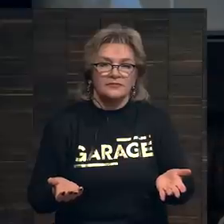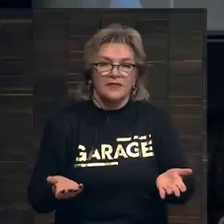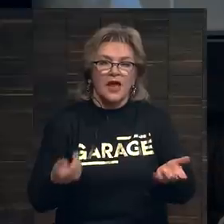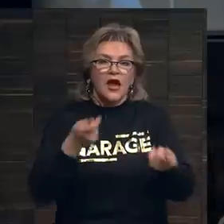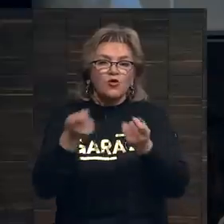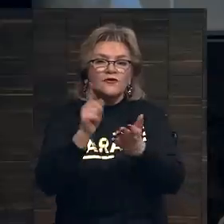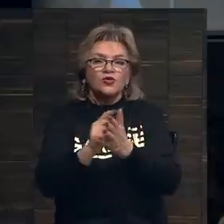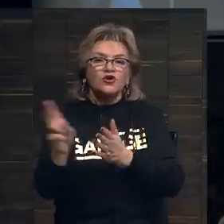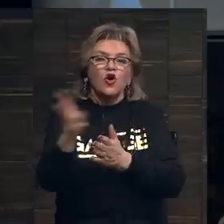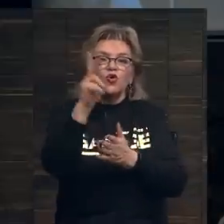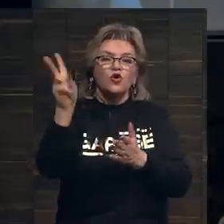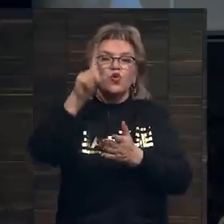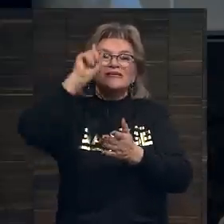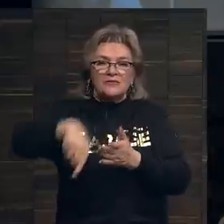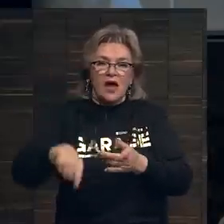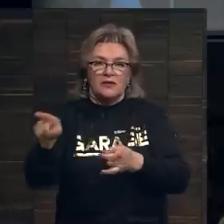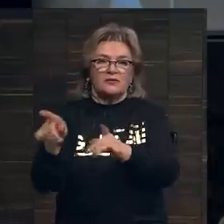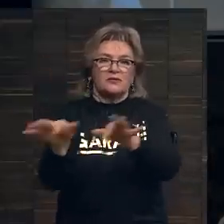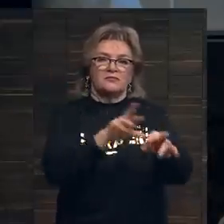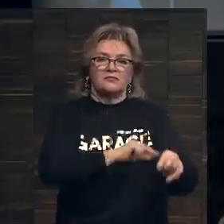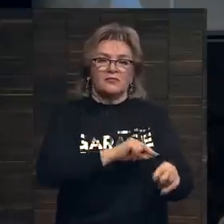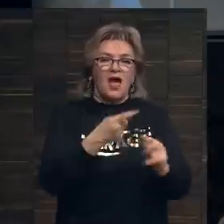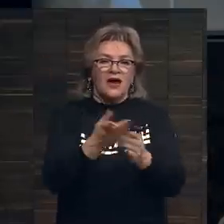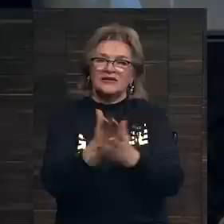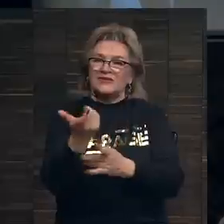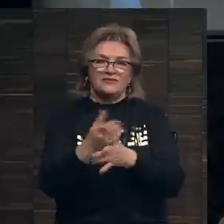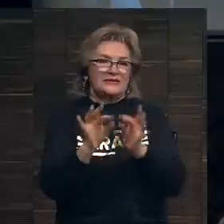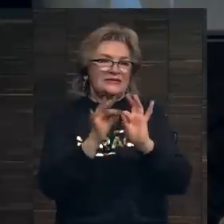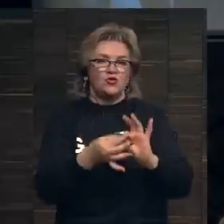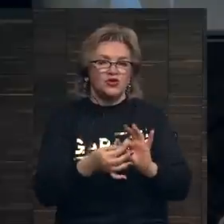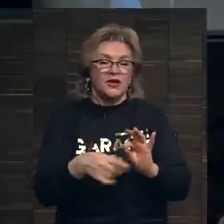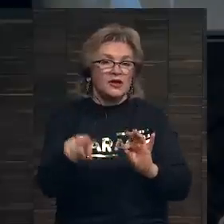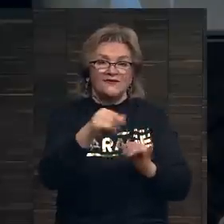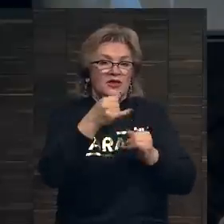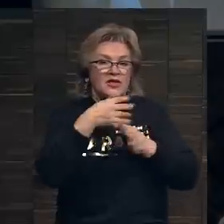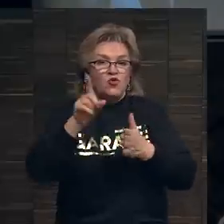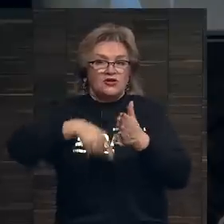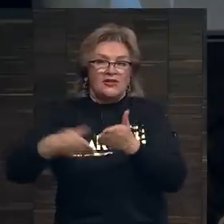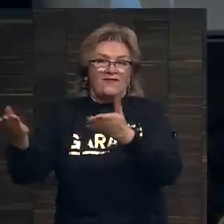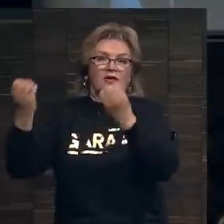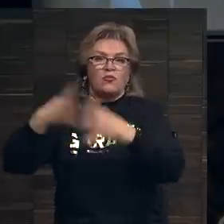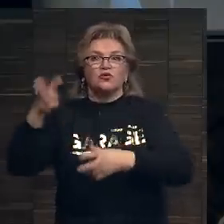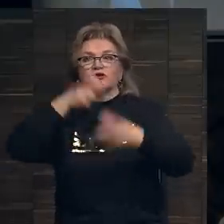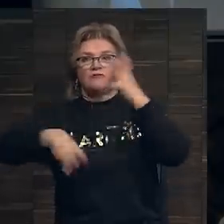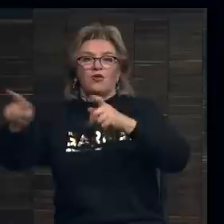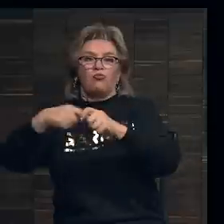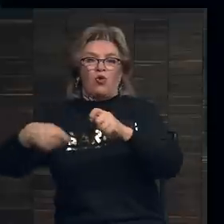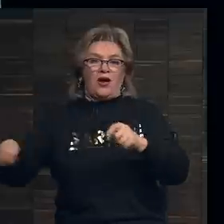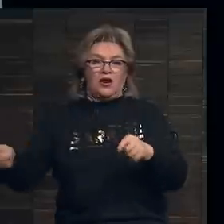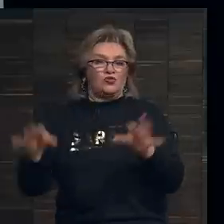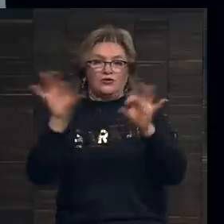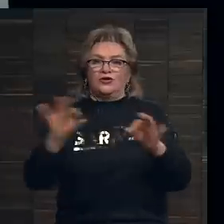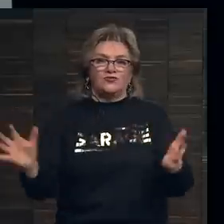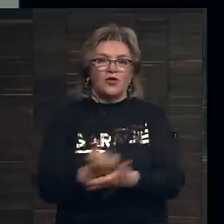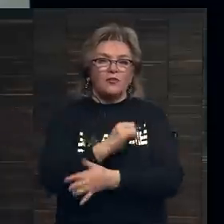Регулировать должен кто-то, кто знает эту индустрию, а эта сфера очень сложная. Вы не можете доверить это просто какому-то бюрократу, ничего не